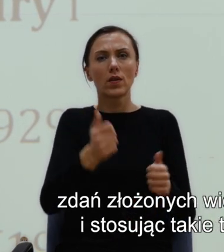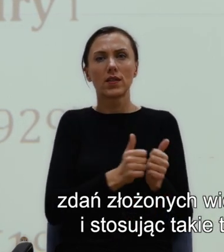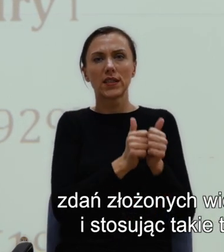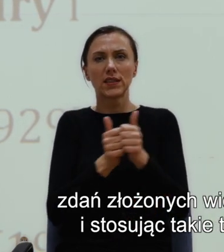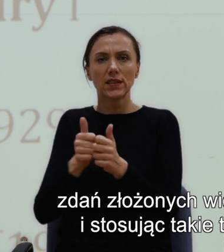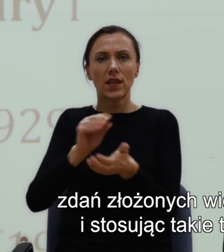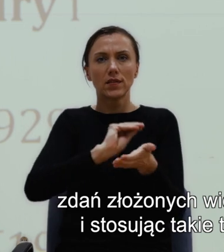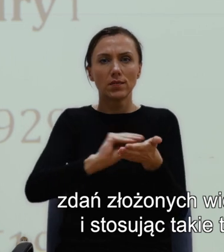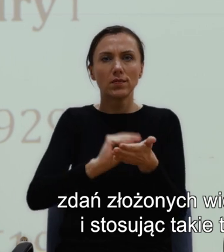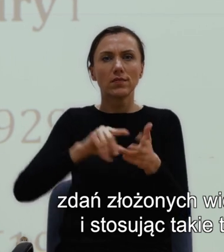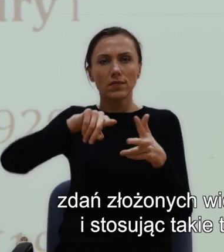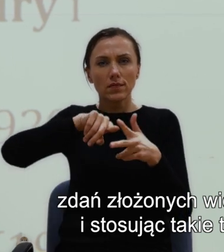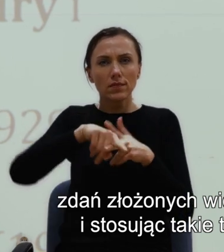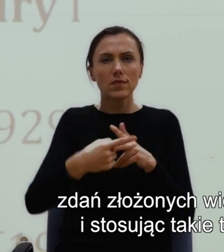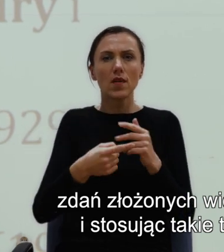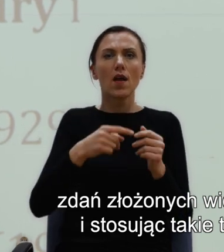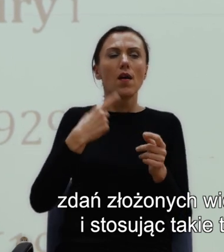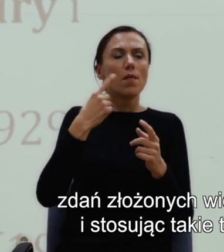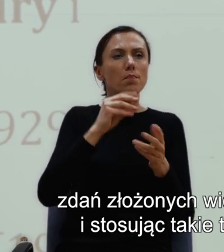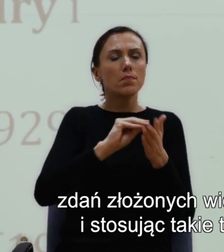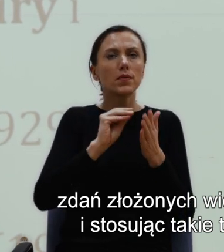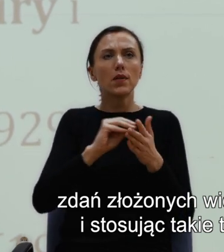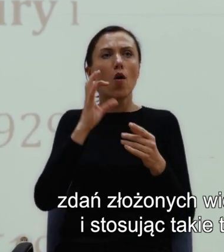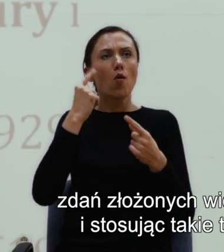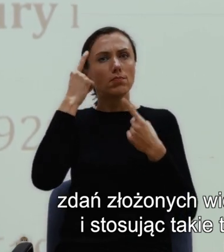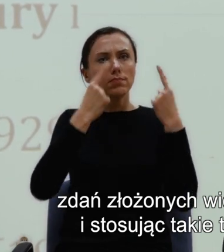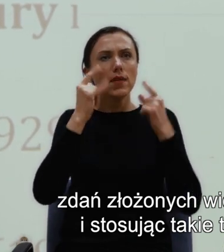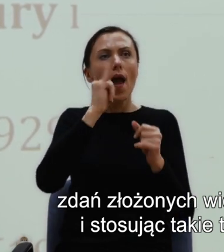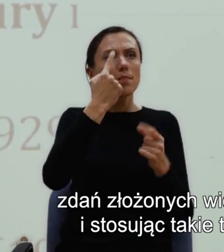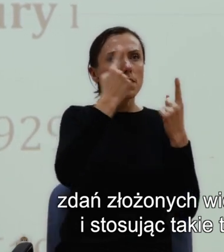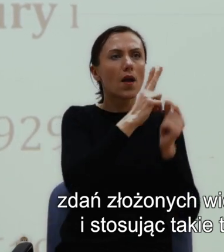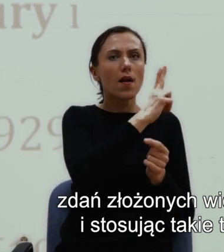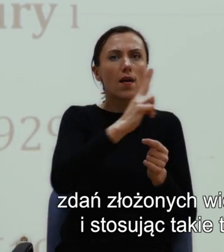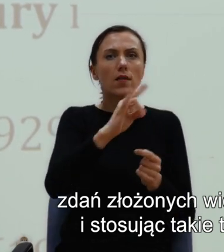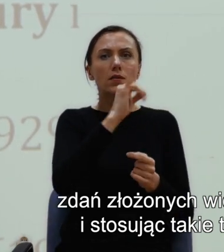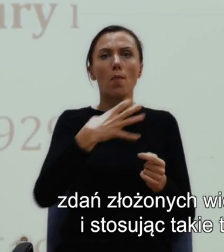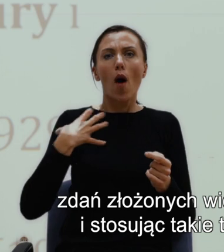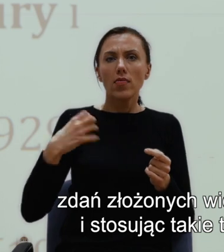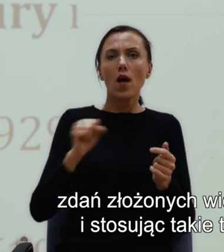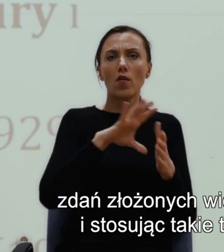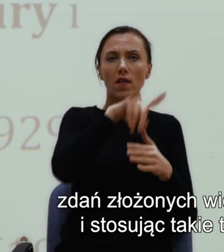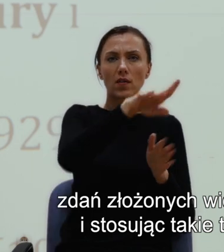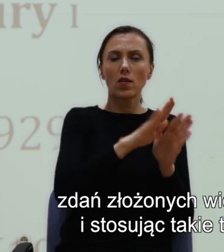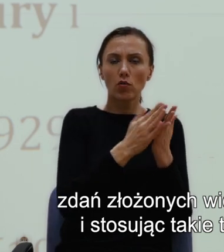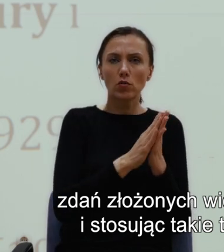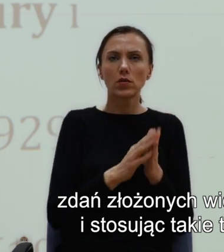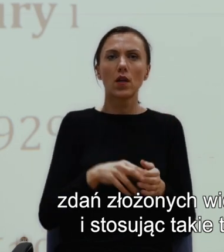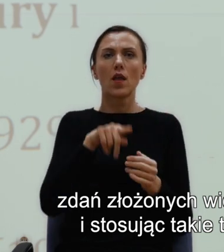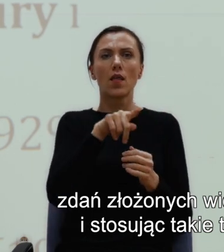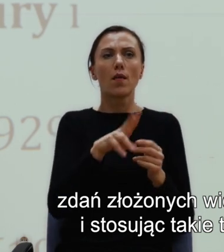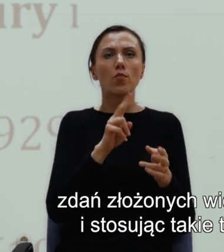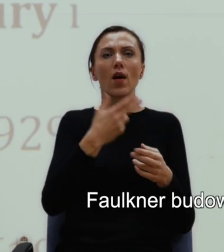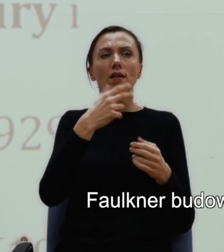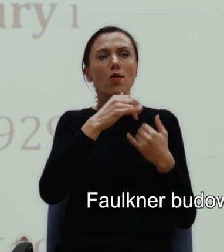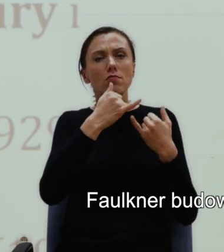wchodząc w umysły różnych postaci i stosując takie techniki, jak narracja strumieni świadomości,